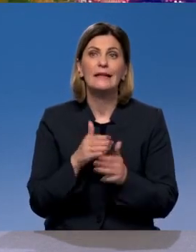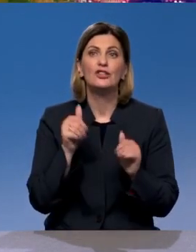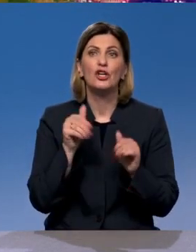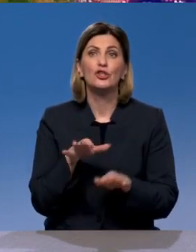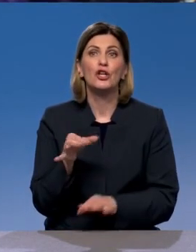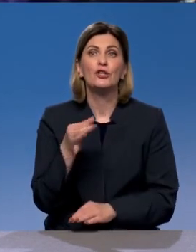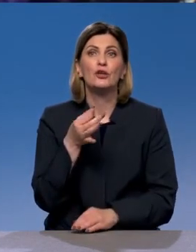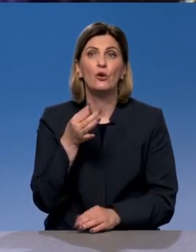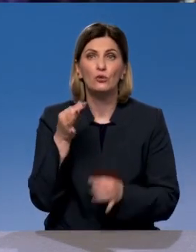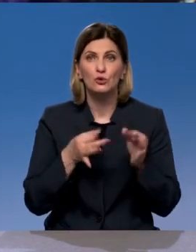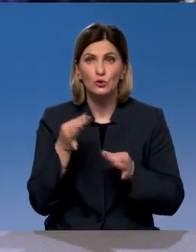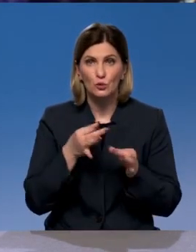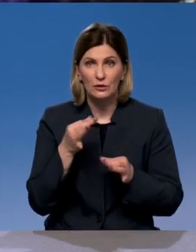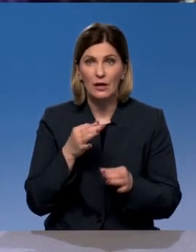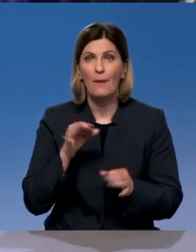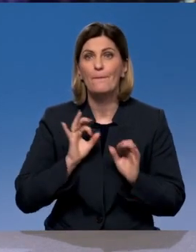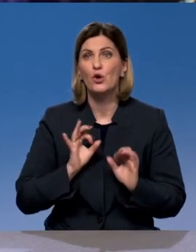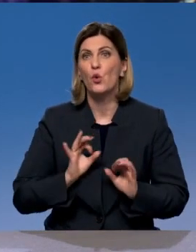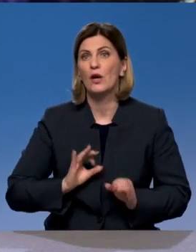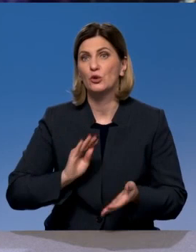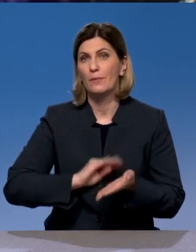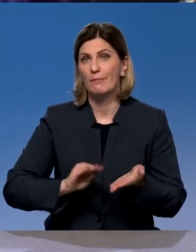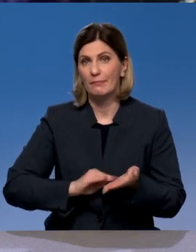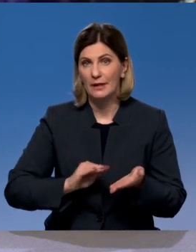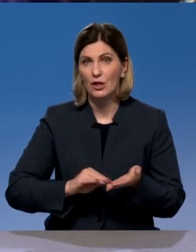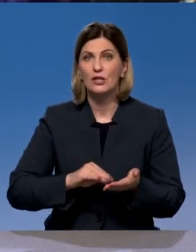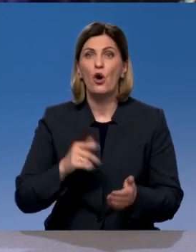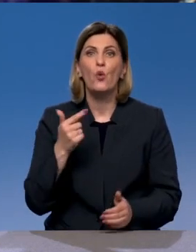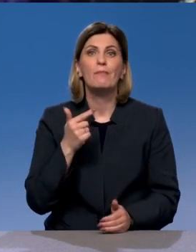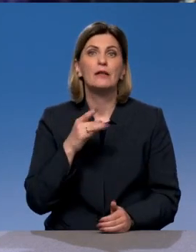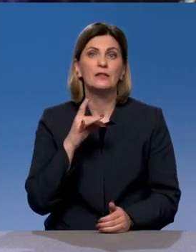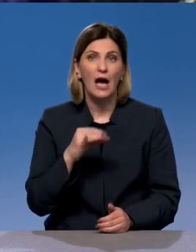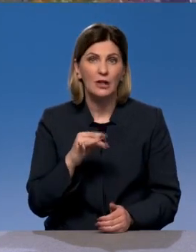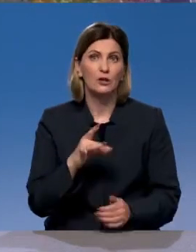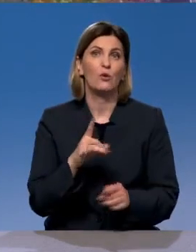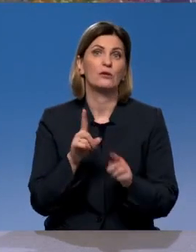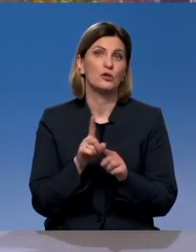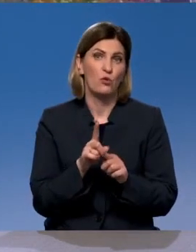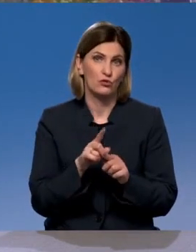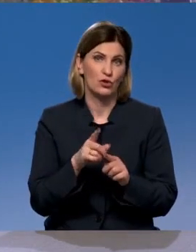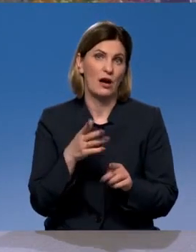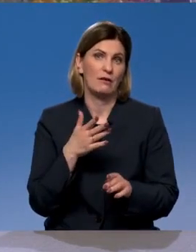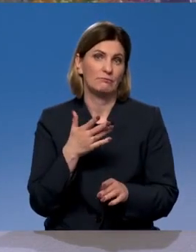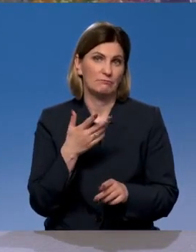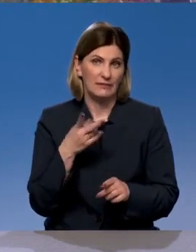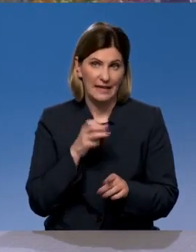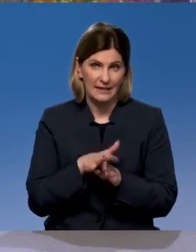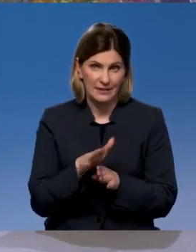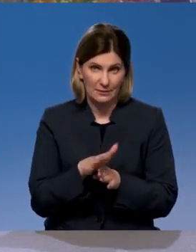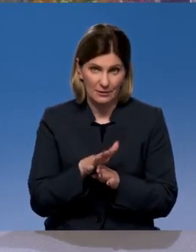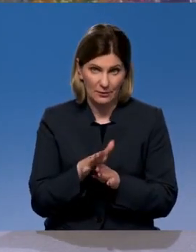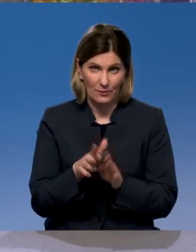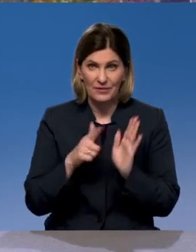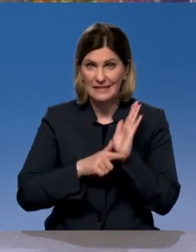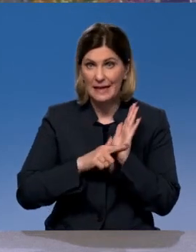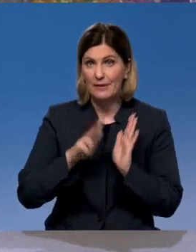Глава района игнорирует. Прокуратура пишет отписки. Губернатор игнорирует. Замкнутый круг. Надзор в этой сфере отсутствует. 73-й регион.